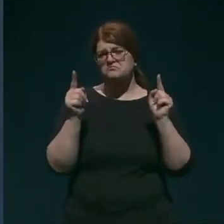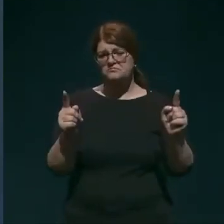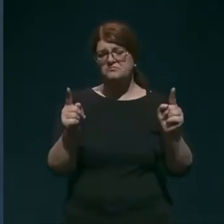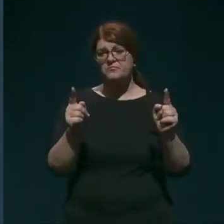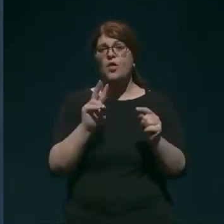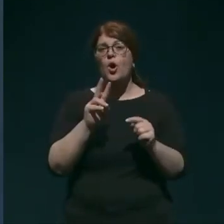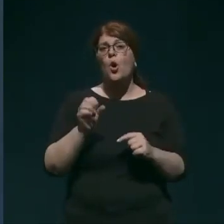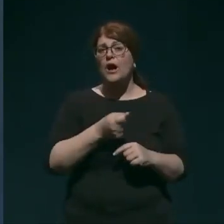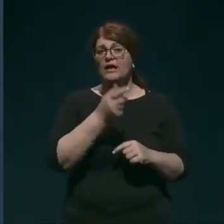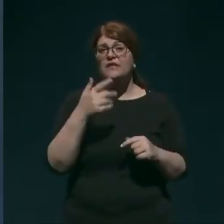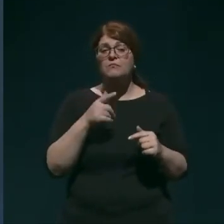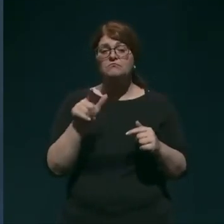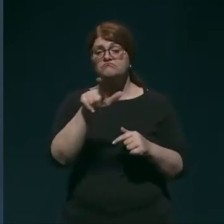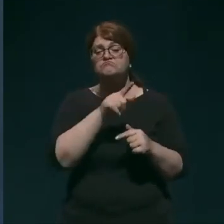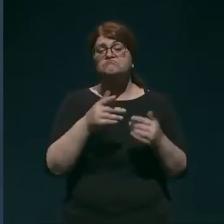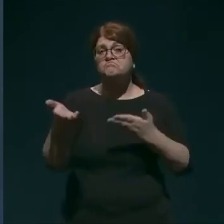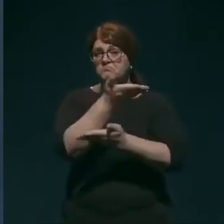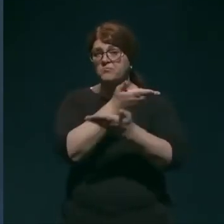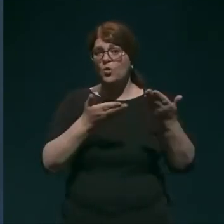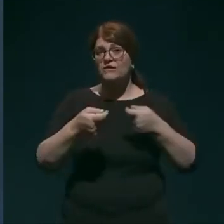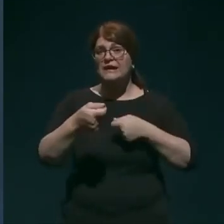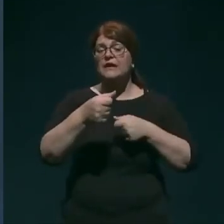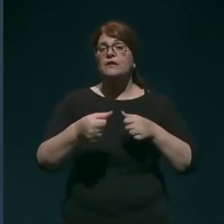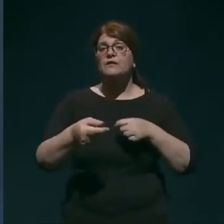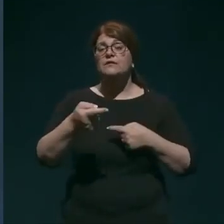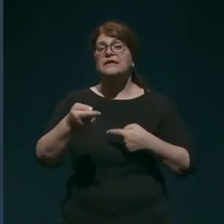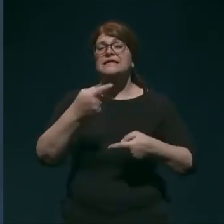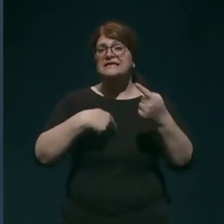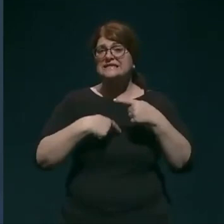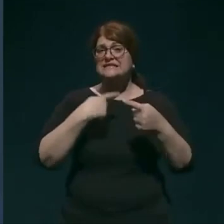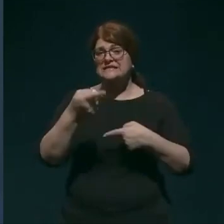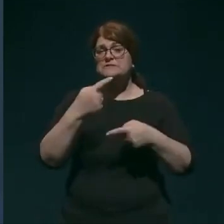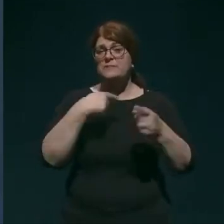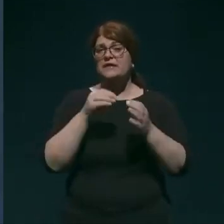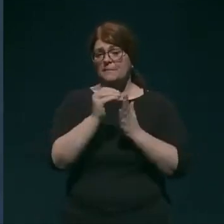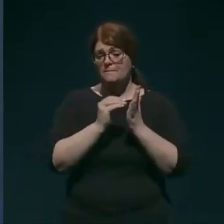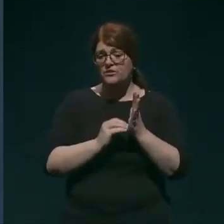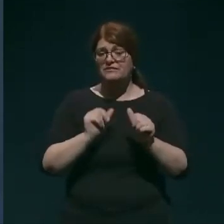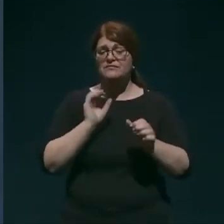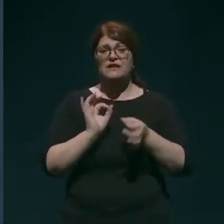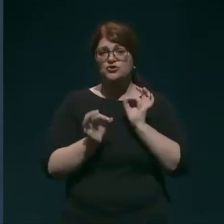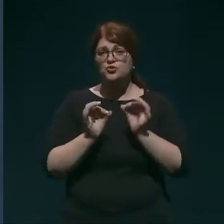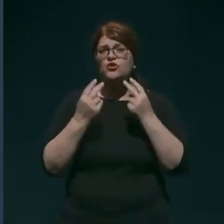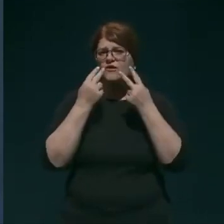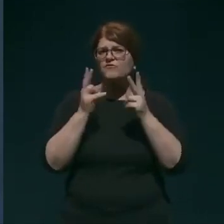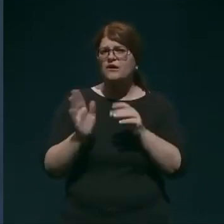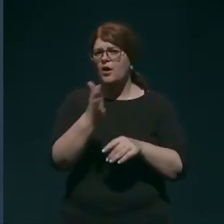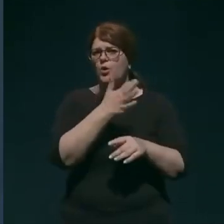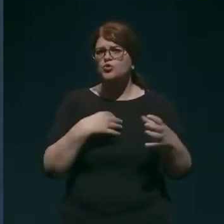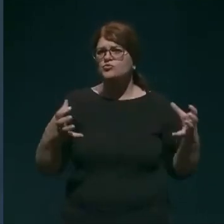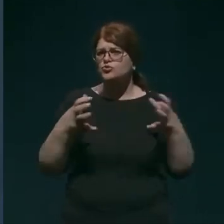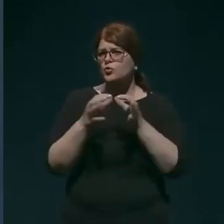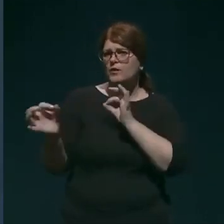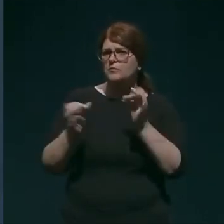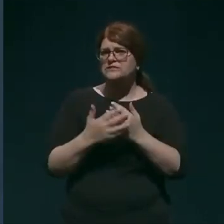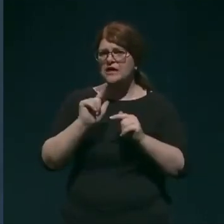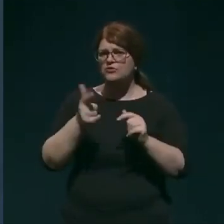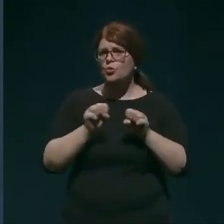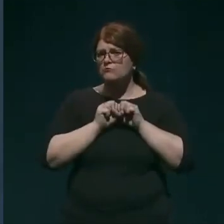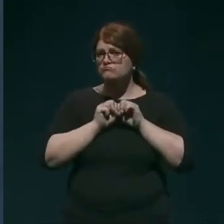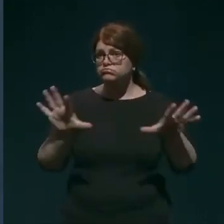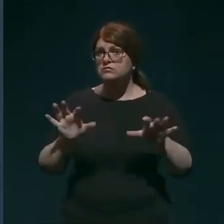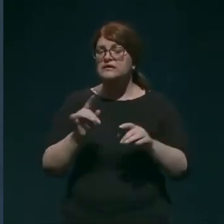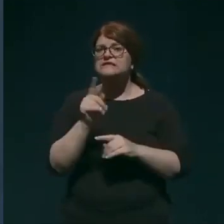katerem smo se lahko pogovorili, izmenjali podatke, izmenjali izkušnje, videli, kako smo pripravljeni skupaj za ta drugi valj, z namenom